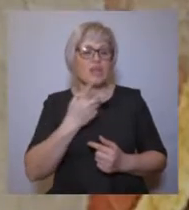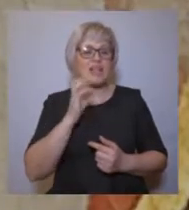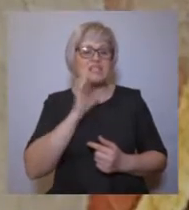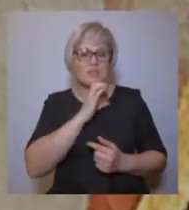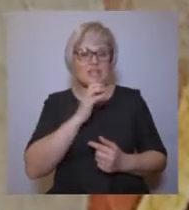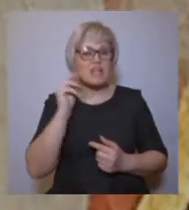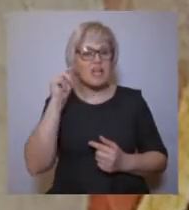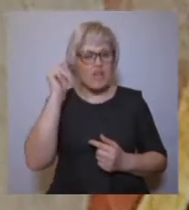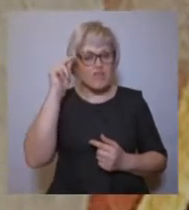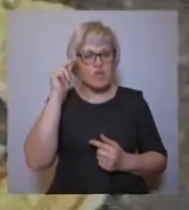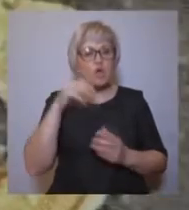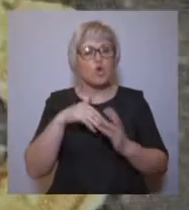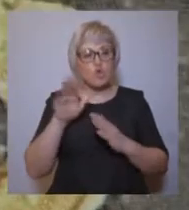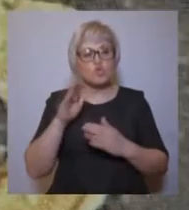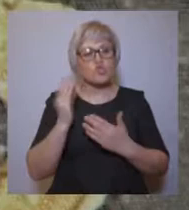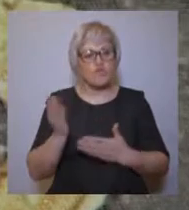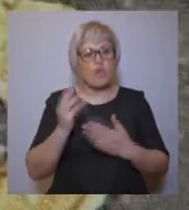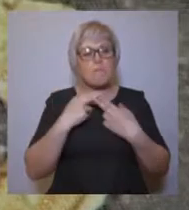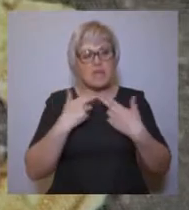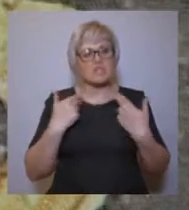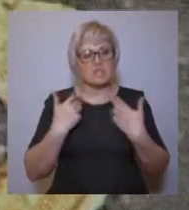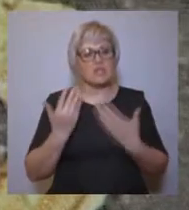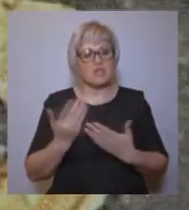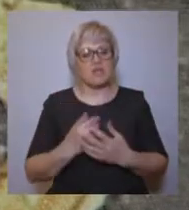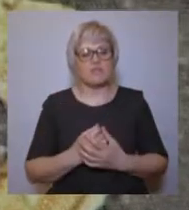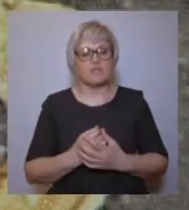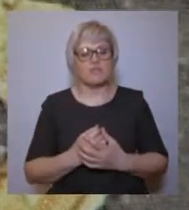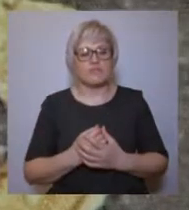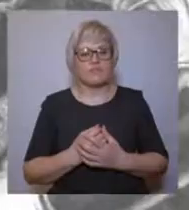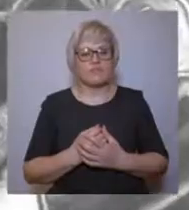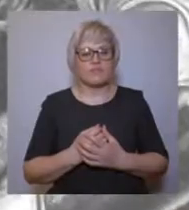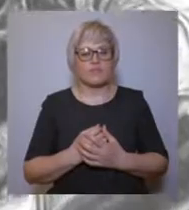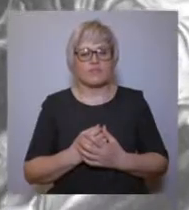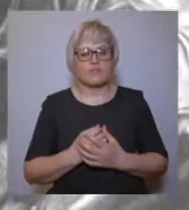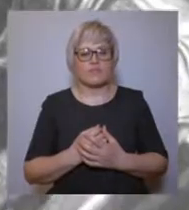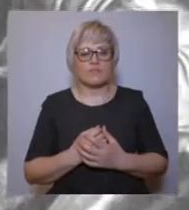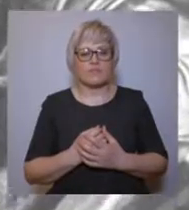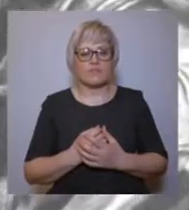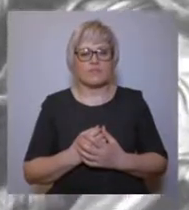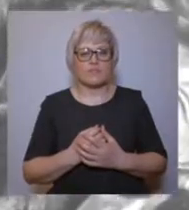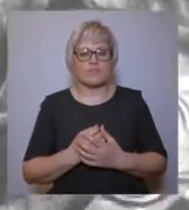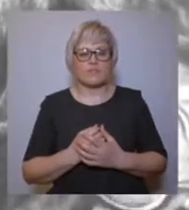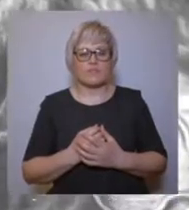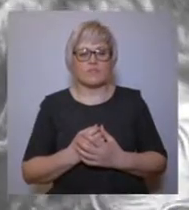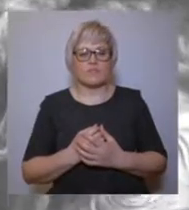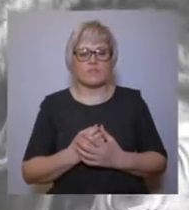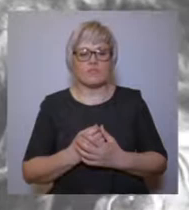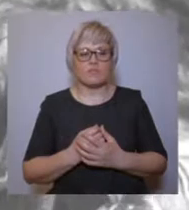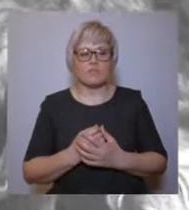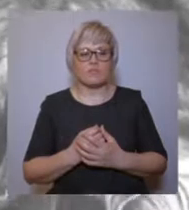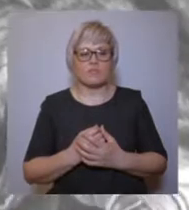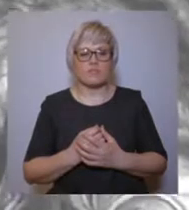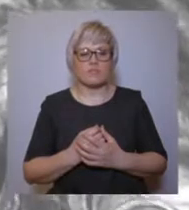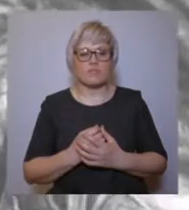нему внимание великого российского монарха Петра I, пожелавшего для сибирской кафедры пастыря доброго, благого и непорочного